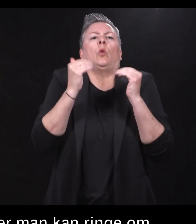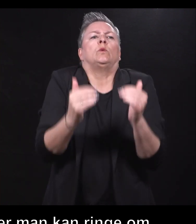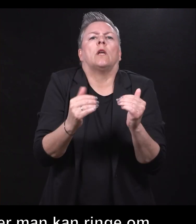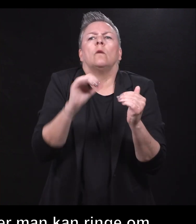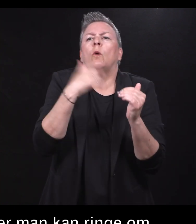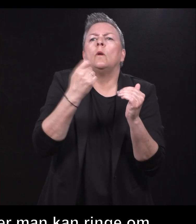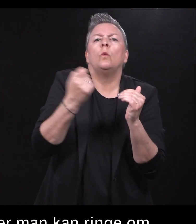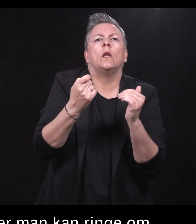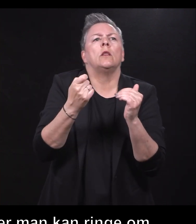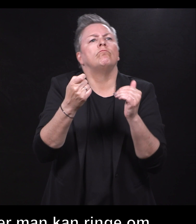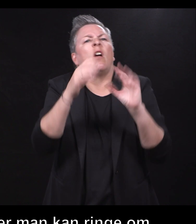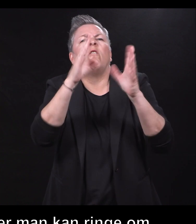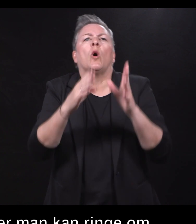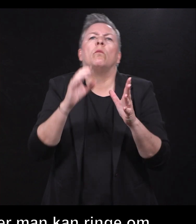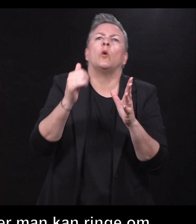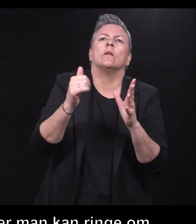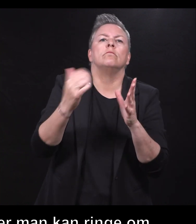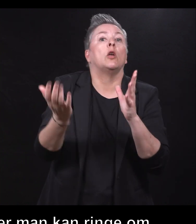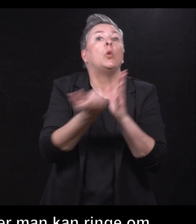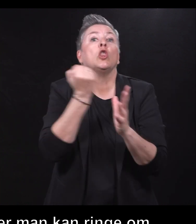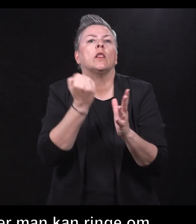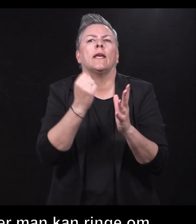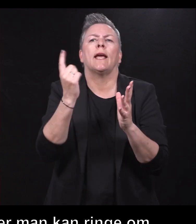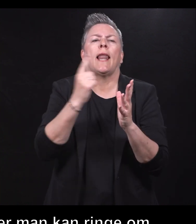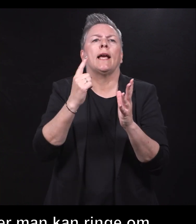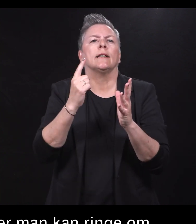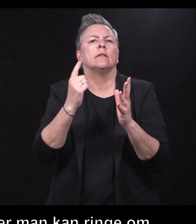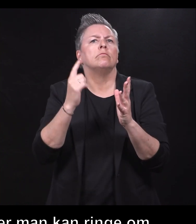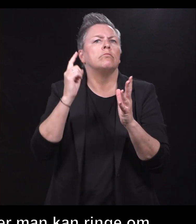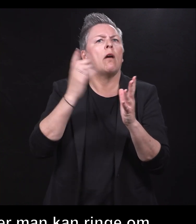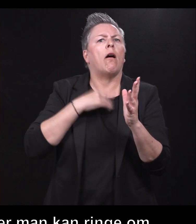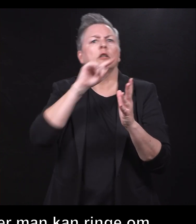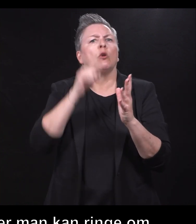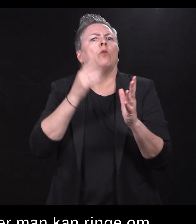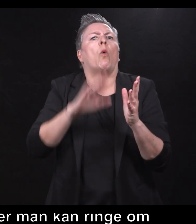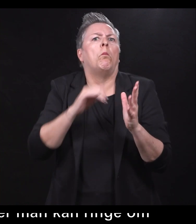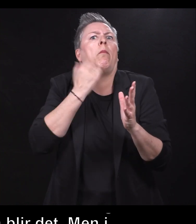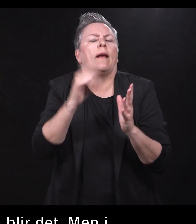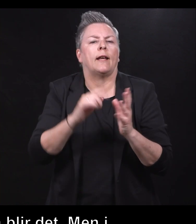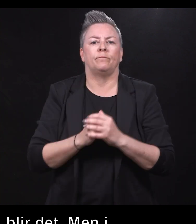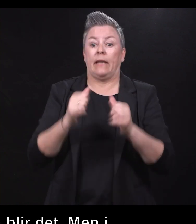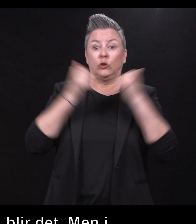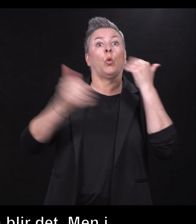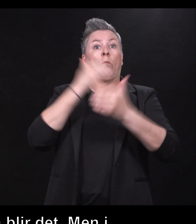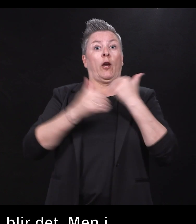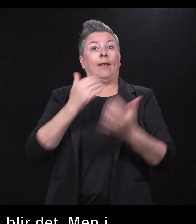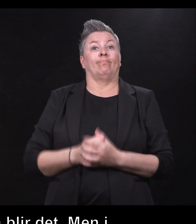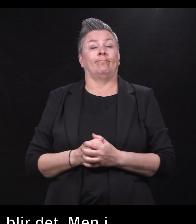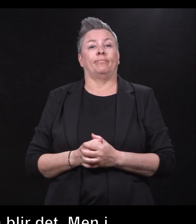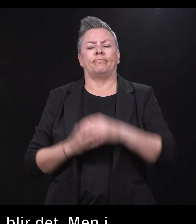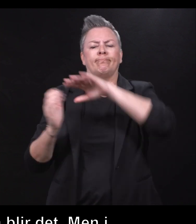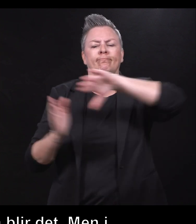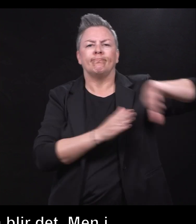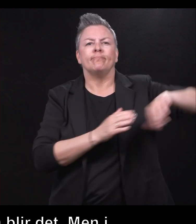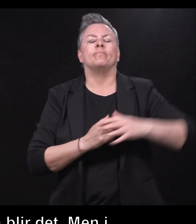utnytting, eller lurer på om man blir det. Stor pakke. Men hva er det i praksis? Nå skal jeg